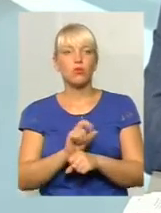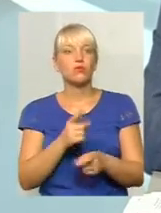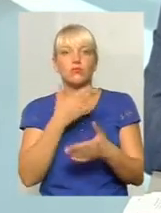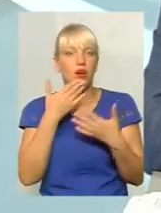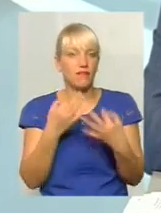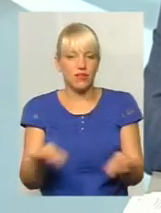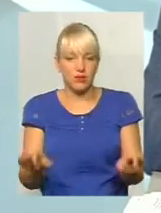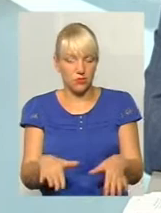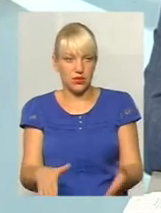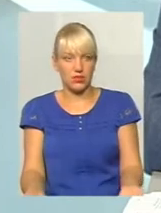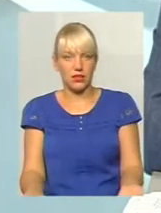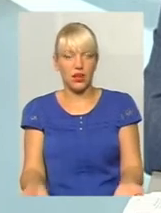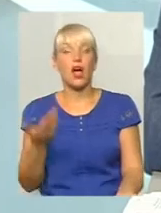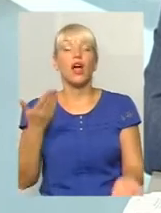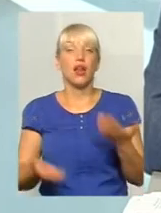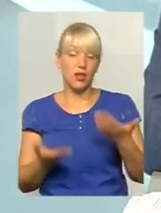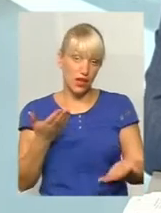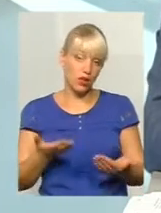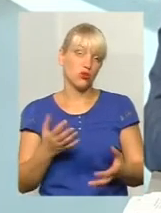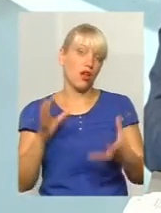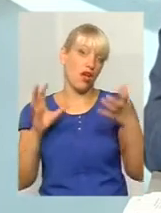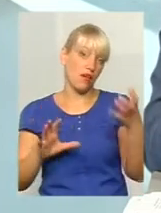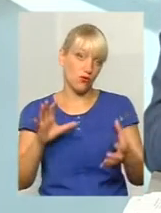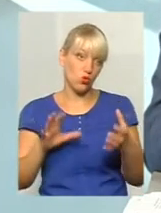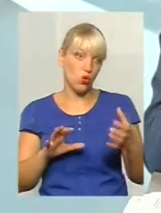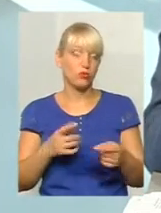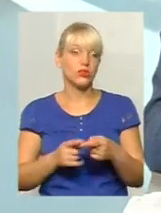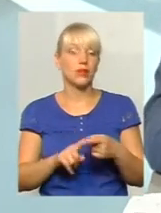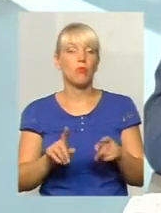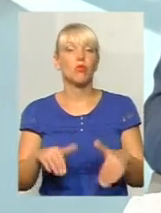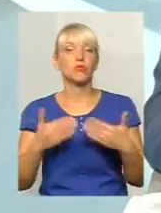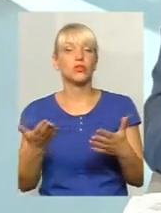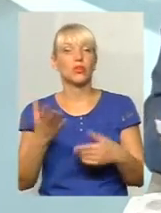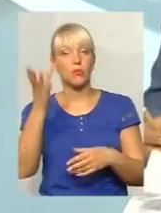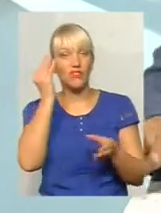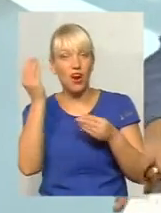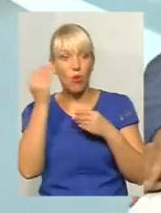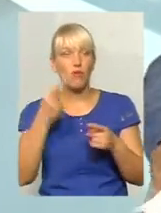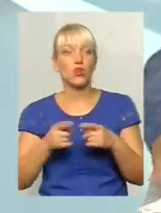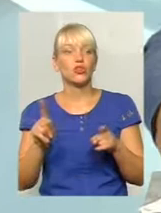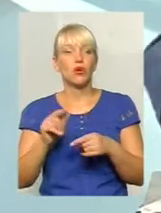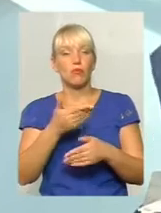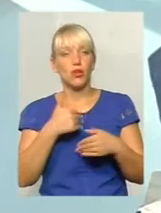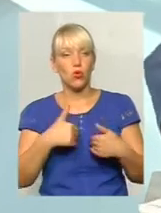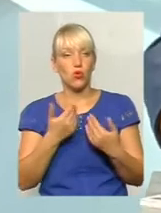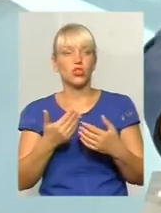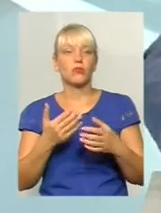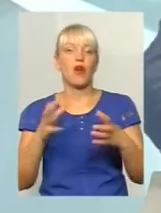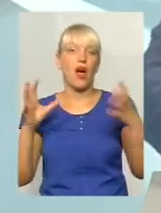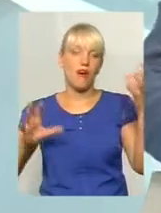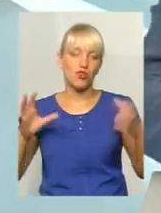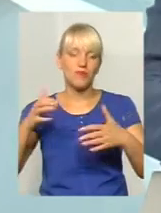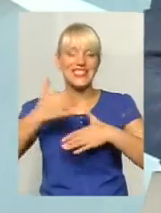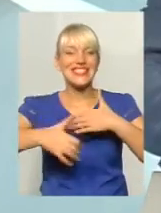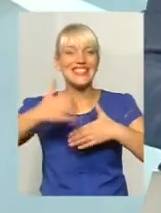вільних місць. Якщо автобуси, знову ж, ті пропозиції, які ми врахуємо, що ми хочемо автобуси середньої міскості,